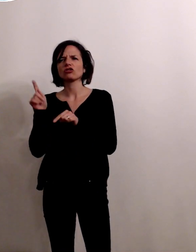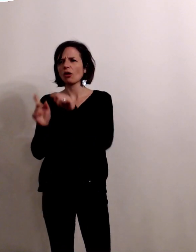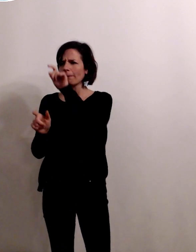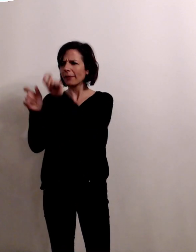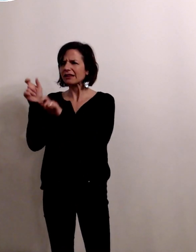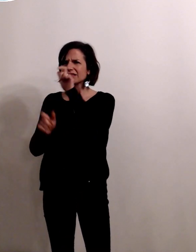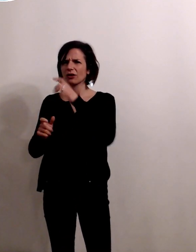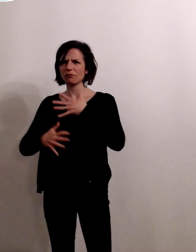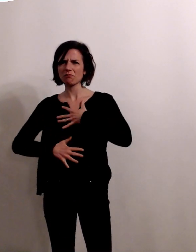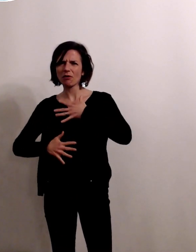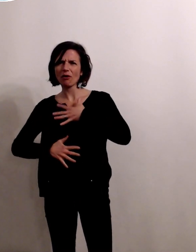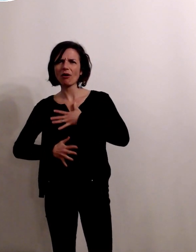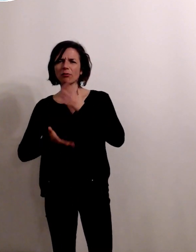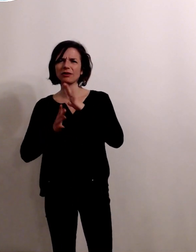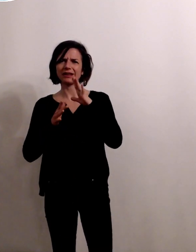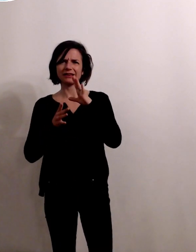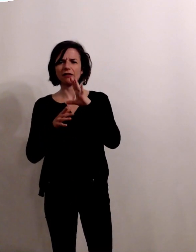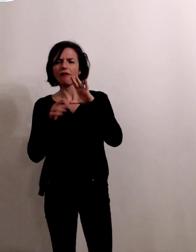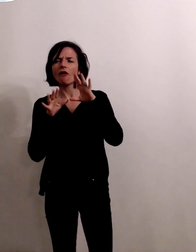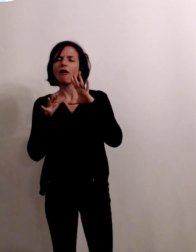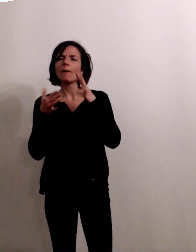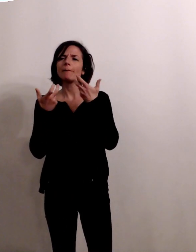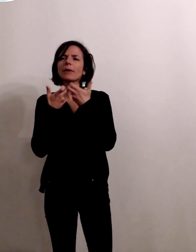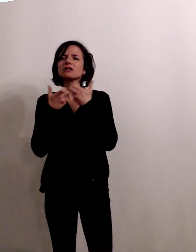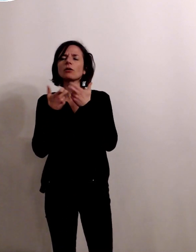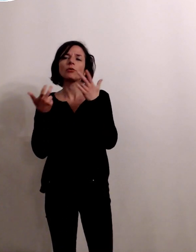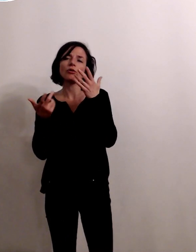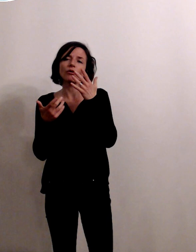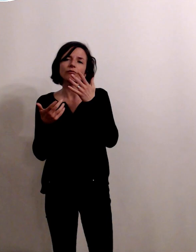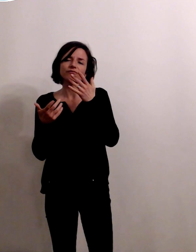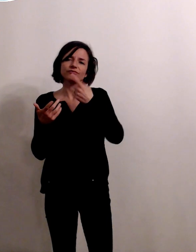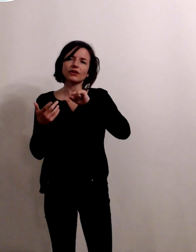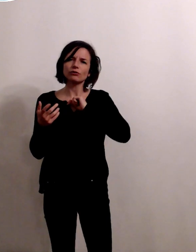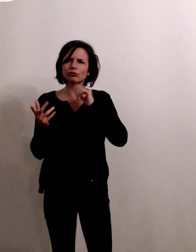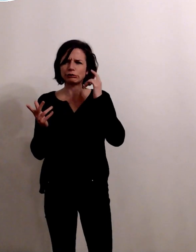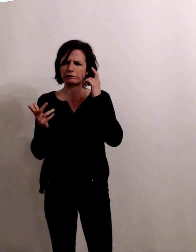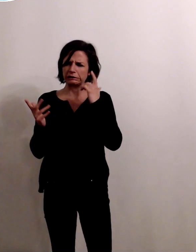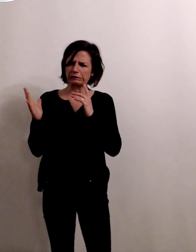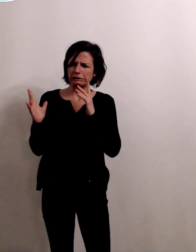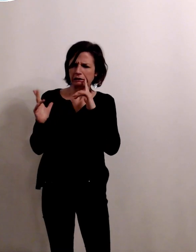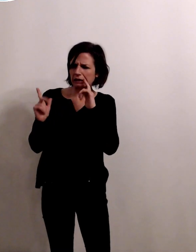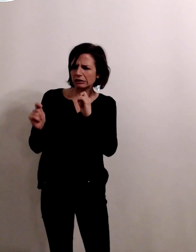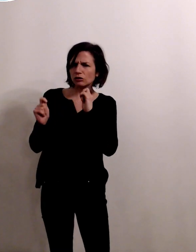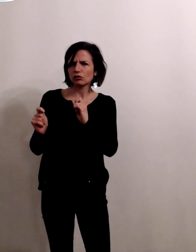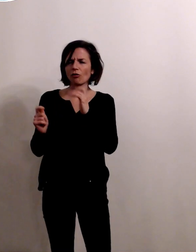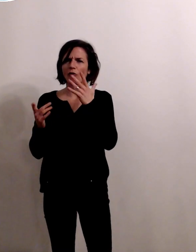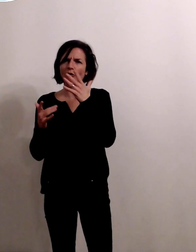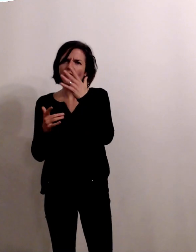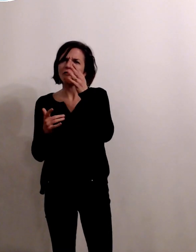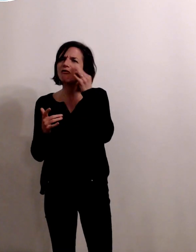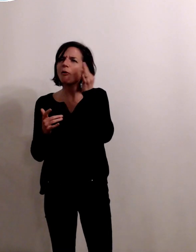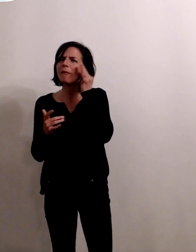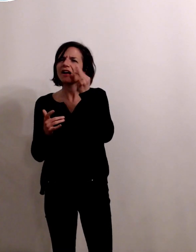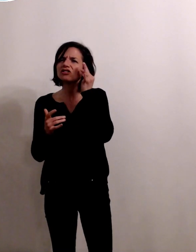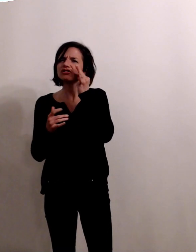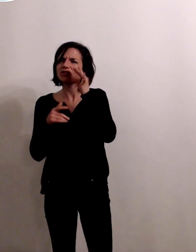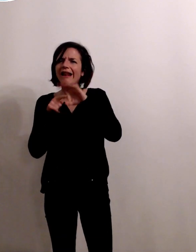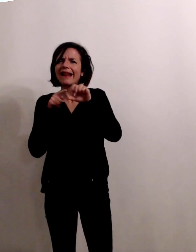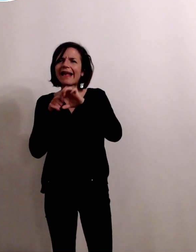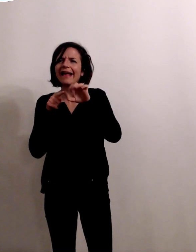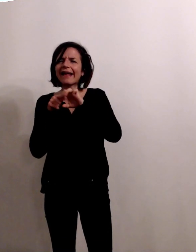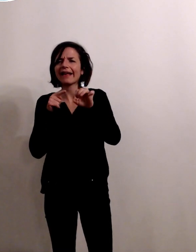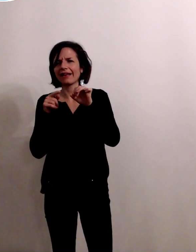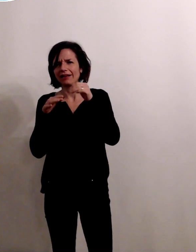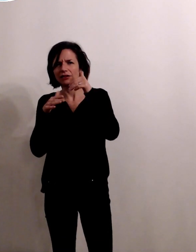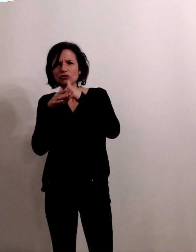tout ce qui est fait avec du lait non pasteurisé évidemment on a toujours un peu tendance à dire que c'est mieux d'éviter ça puisqu'il y a potentiellement des